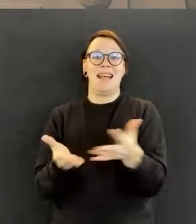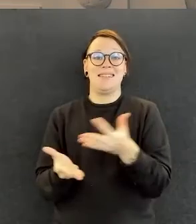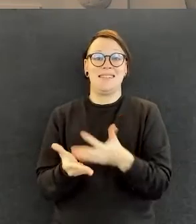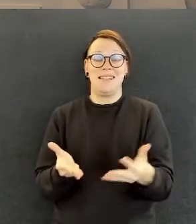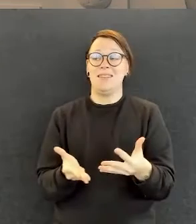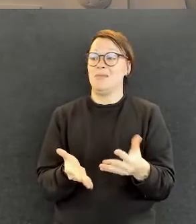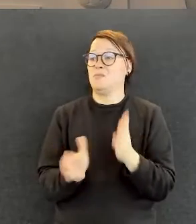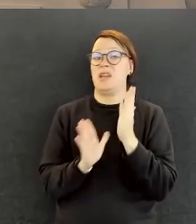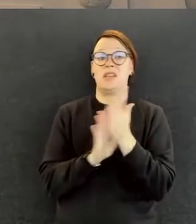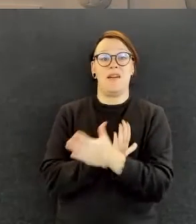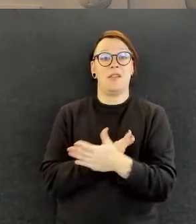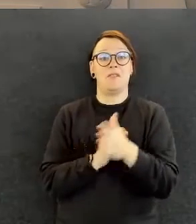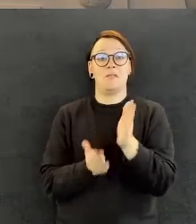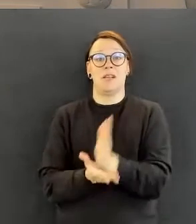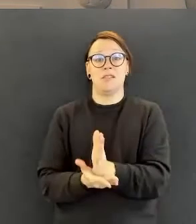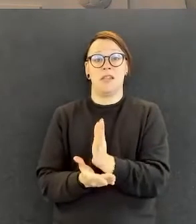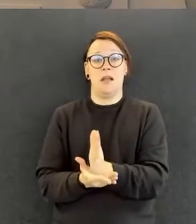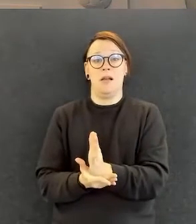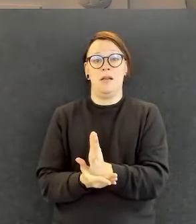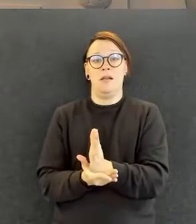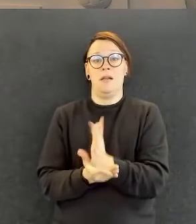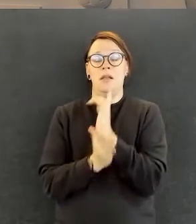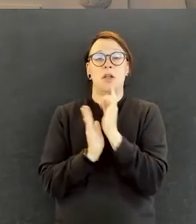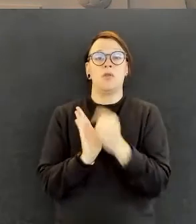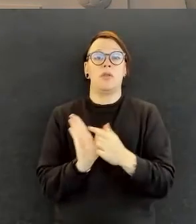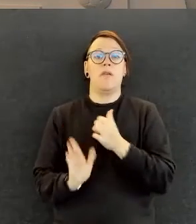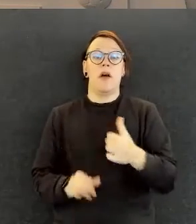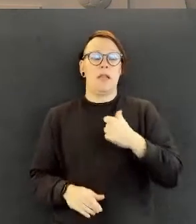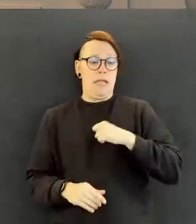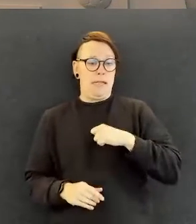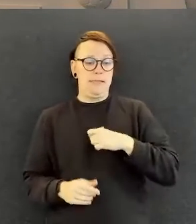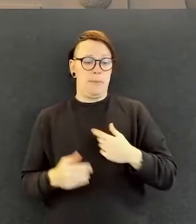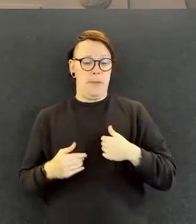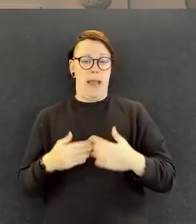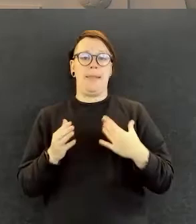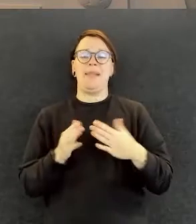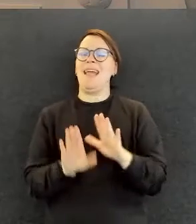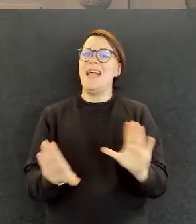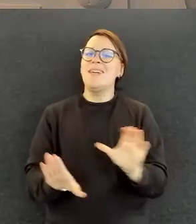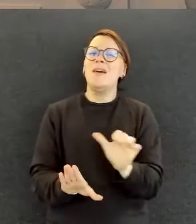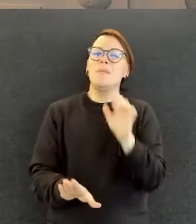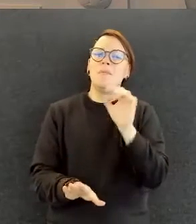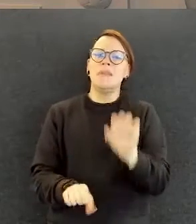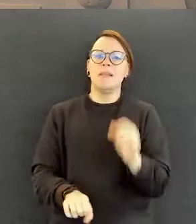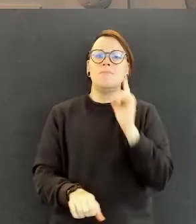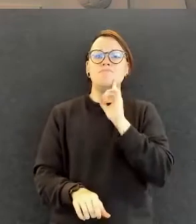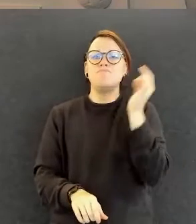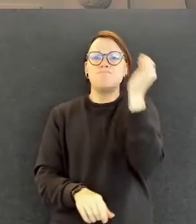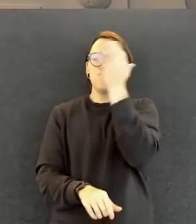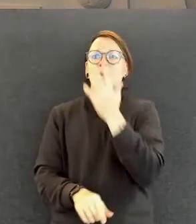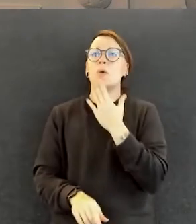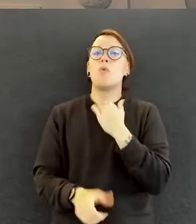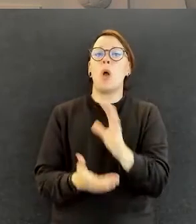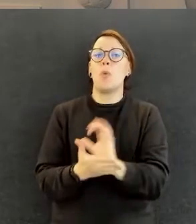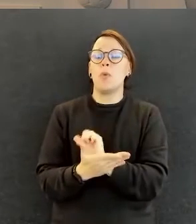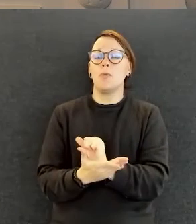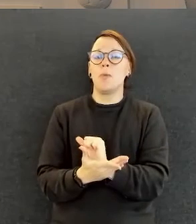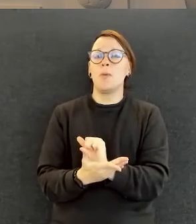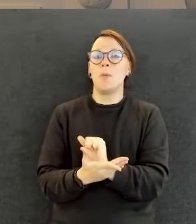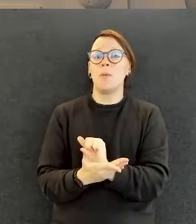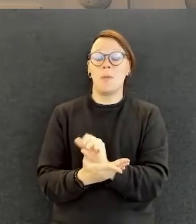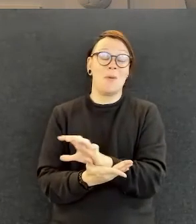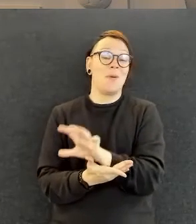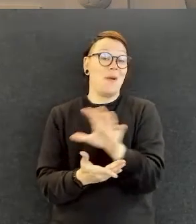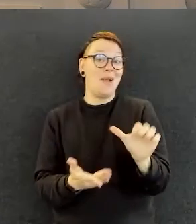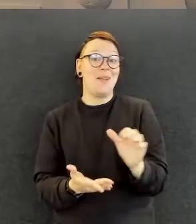Saavutettavuusasiat eivät me sitä tehdä vain itsellemme, vaan ylipäätään, että eihän tiedetä, että kuka tästä hyötyy. Sen tekeminen